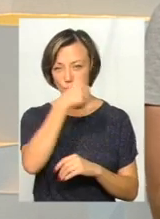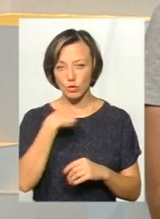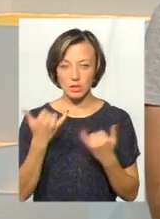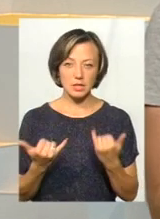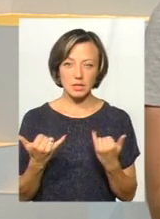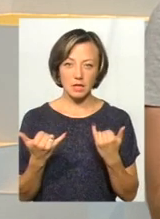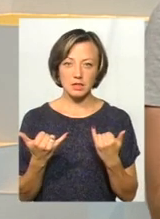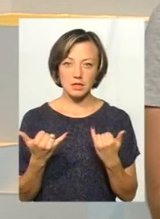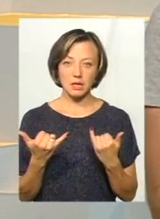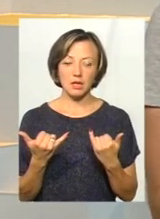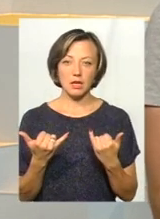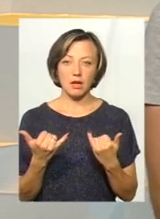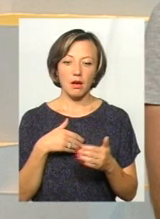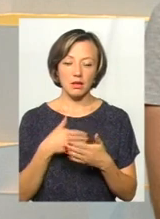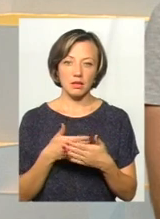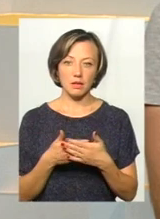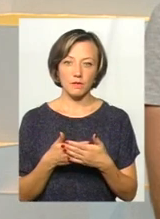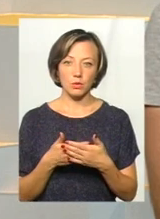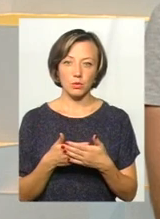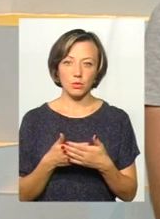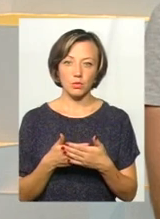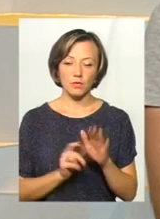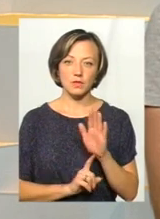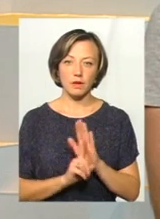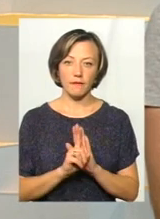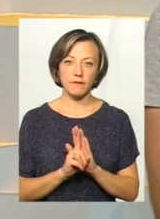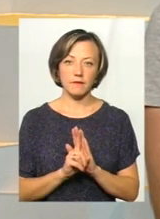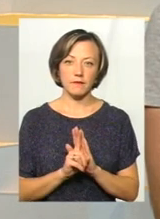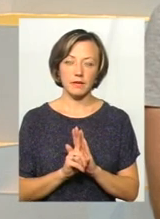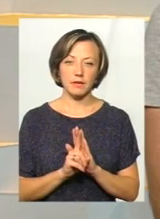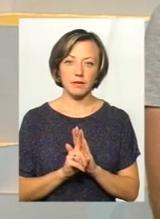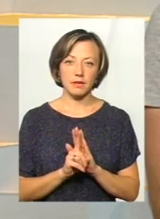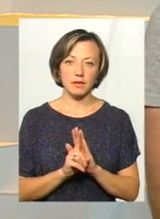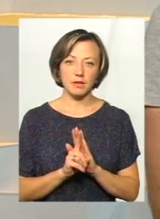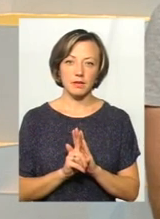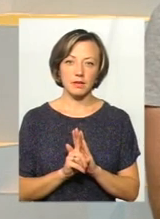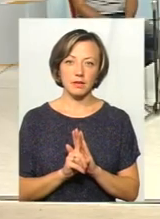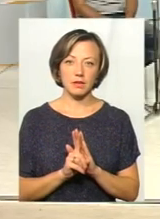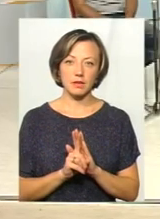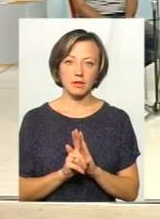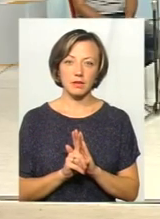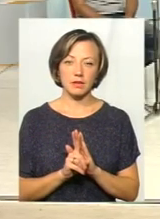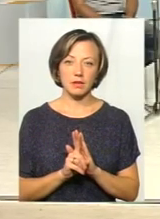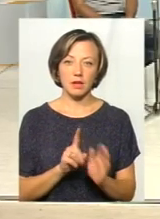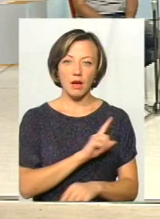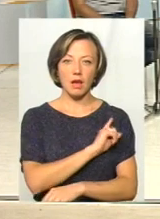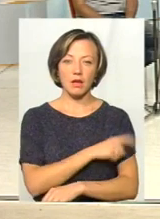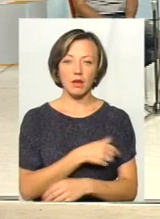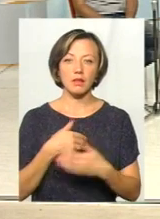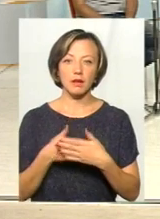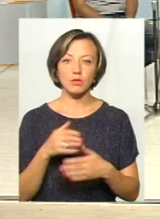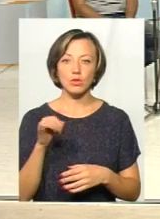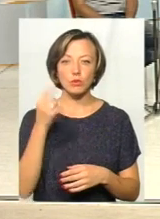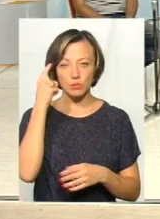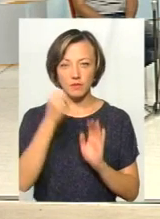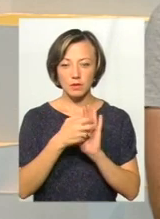Зараз проєктний офіс, він так активно взяв ходу, таку активну, і я